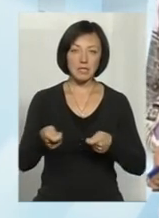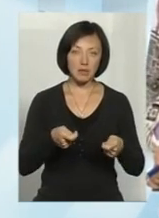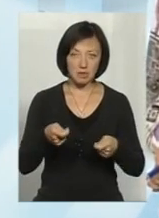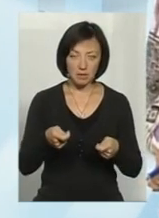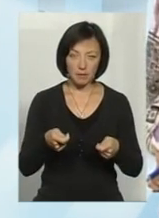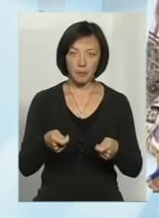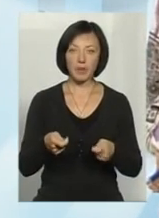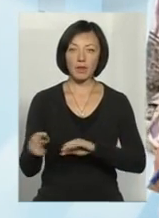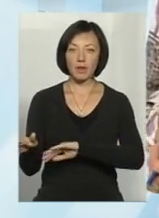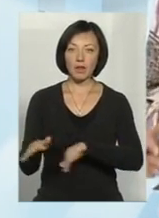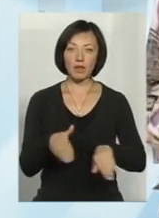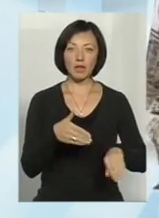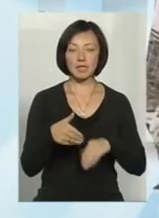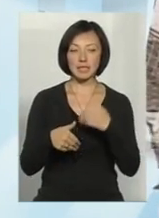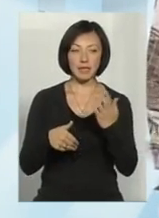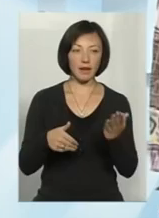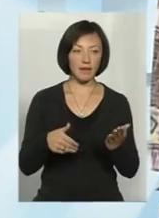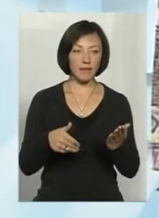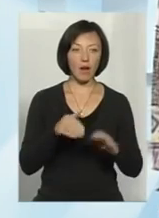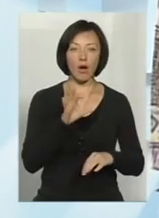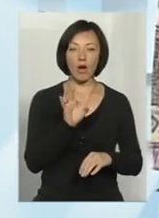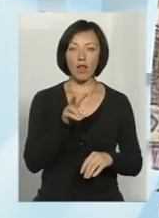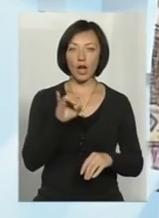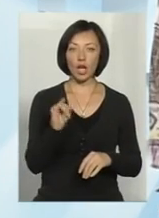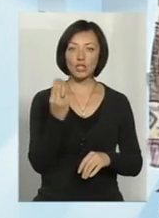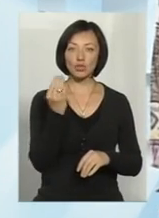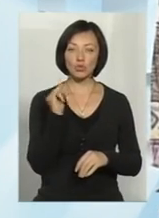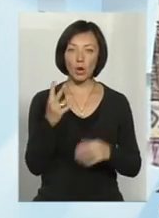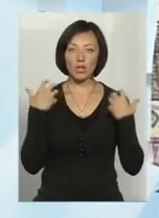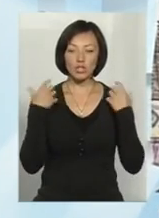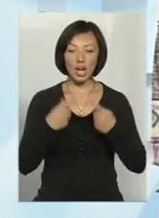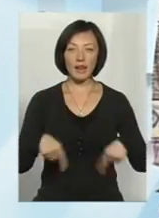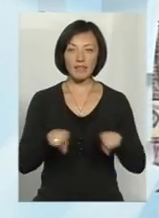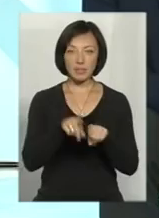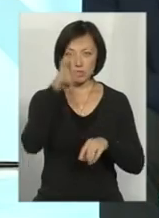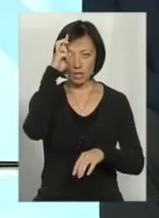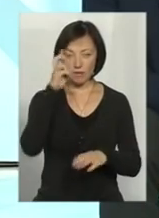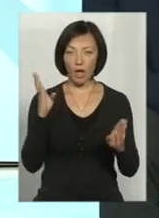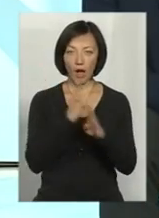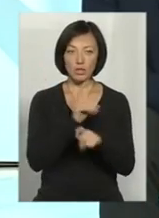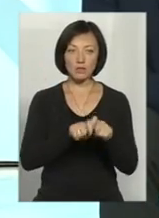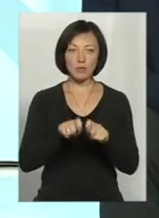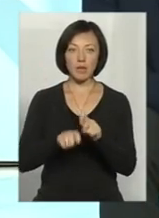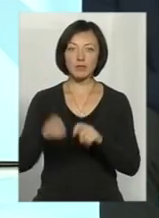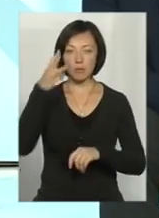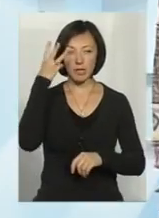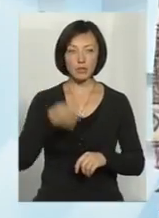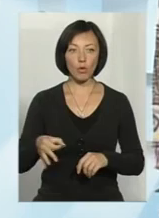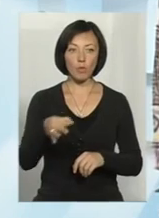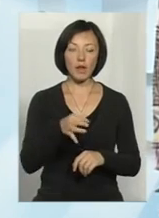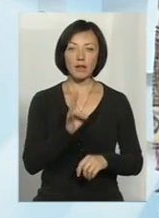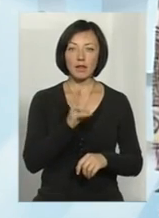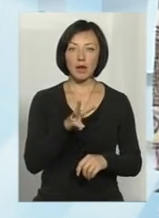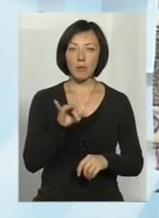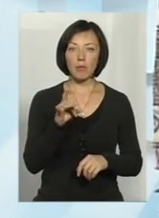По ліву руку від мене Олег Ліщук, начальник відділу Державної екологічної інспекції у Хмельницькій області, та